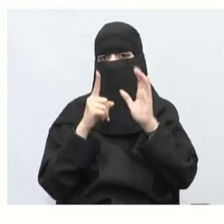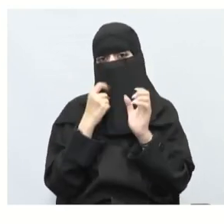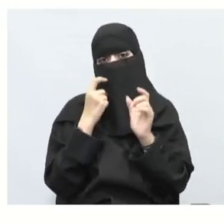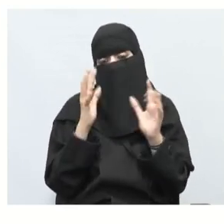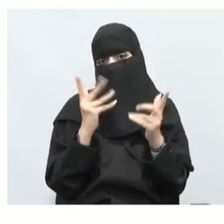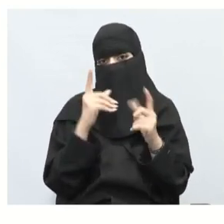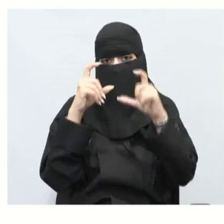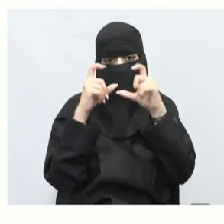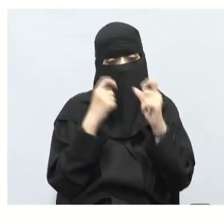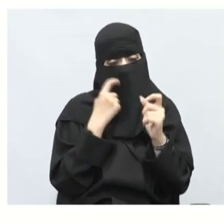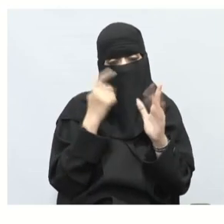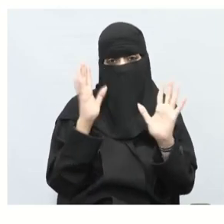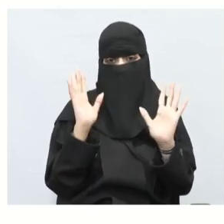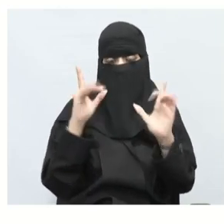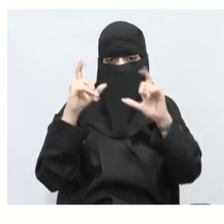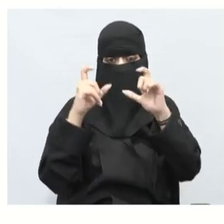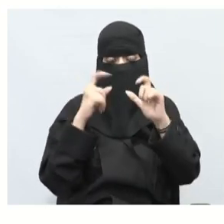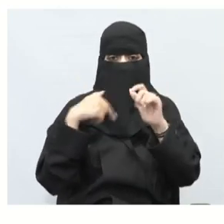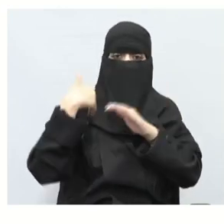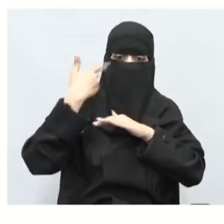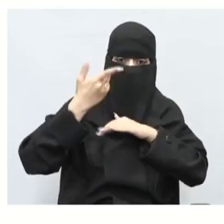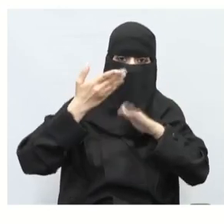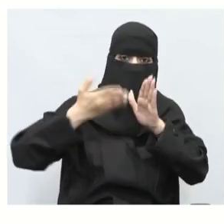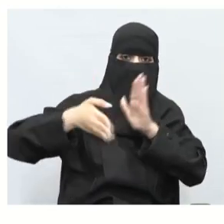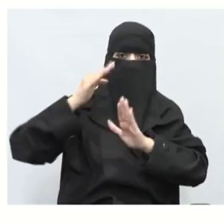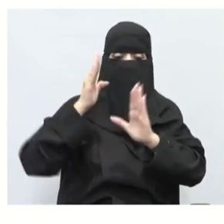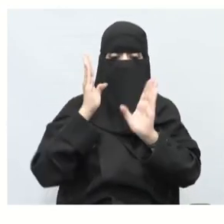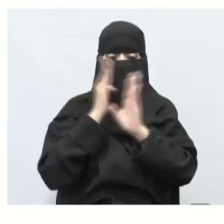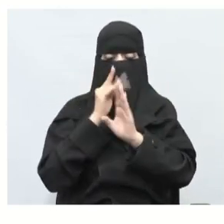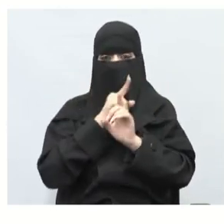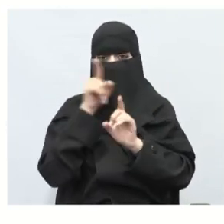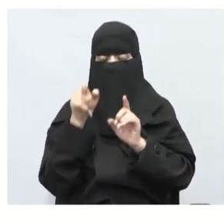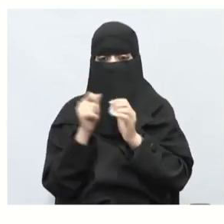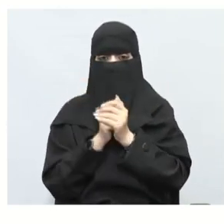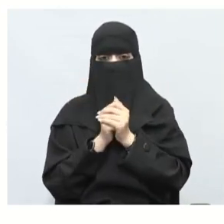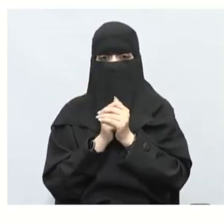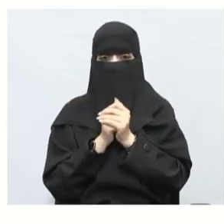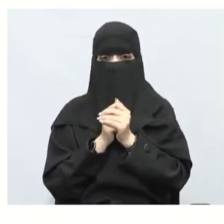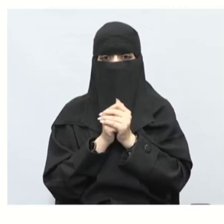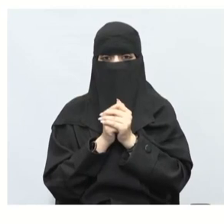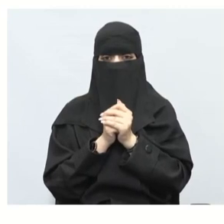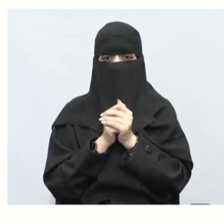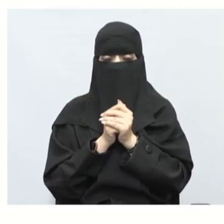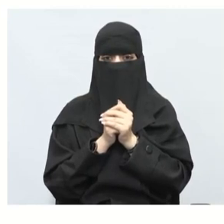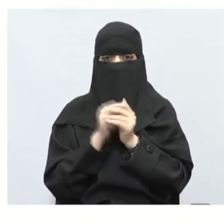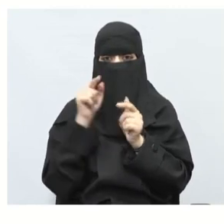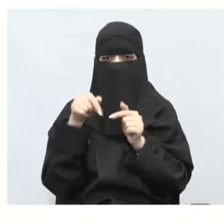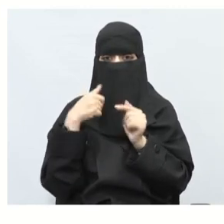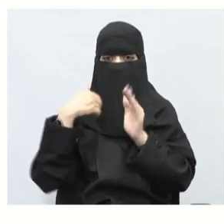تعرف الصور كم تعرف الصور؟ لا فتضطر تروح تكمل هنا بالعكس هنا الآن هنا المشكلة هنا لما تأتي